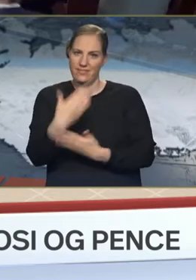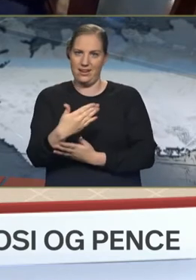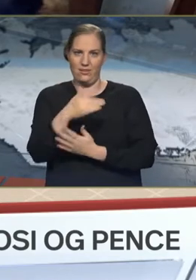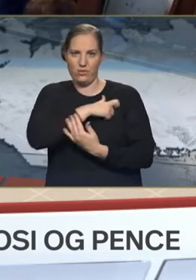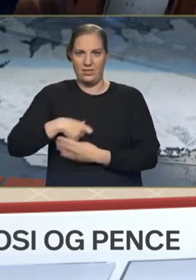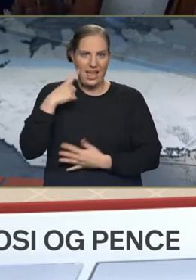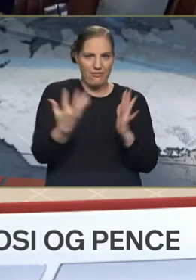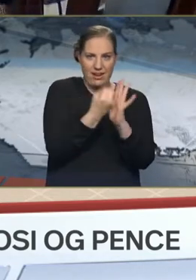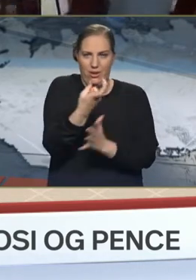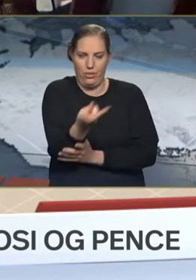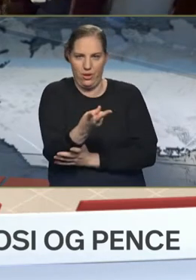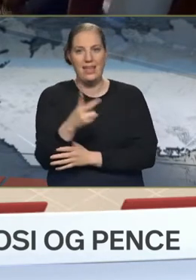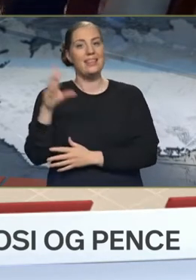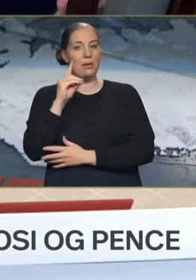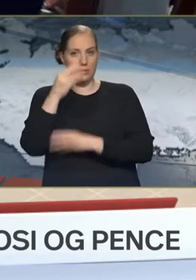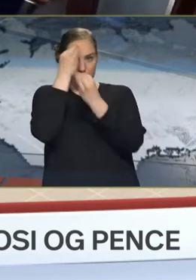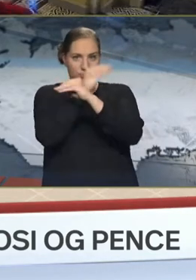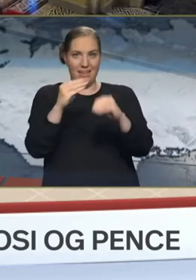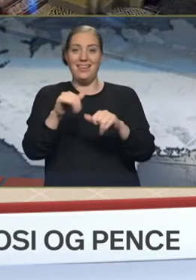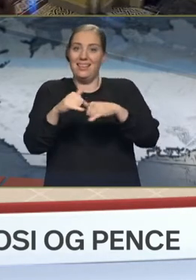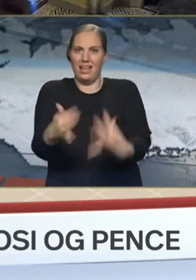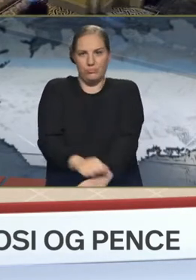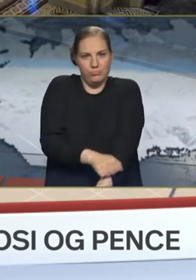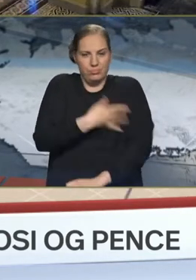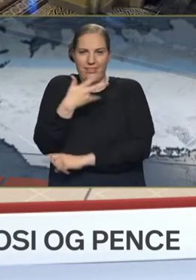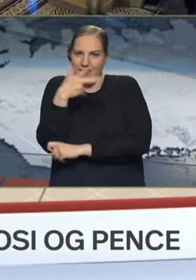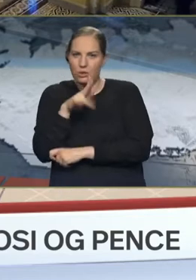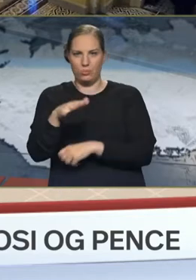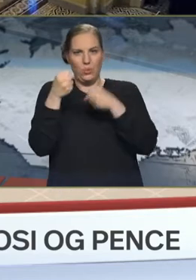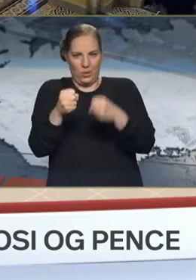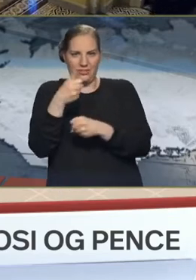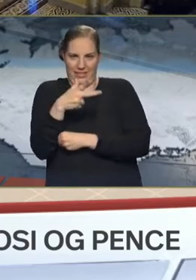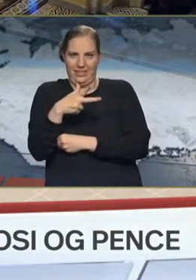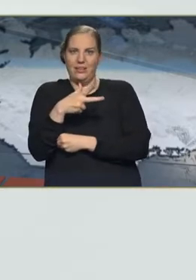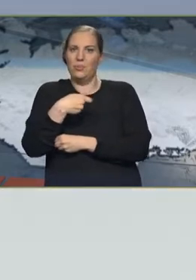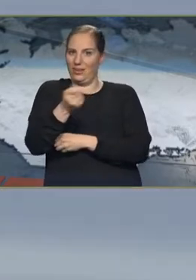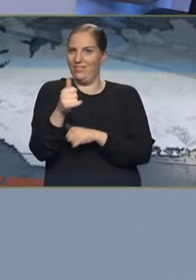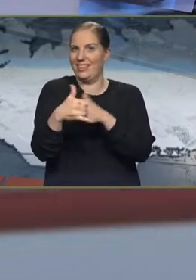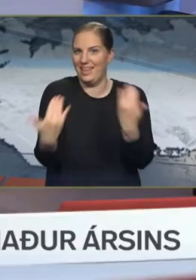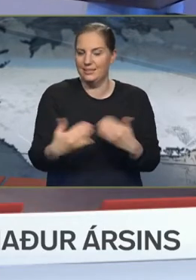til þeirra. Þetta segja demokrata sem hafa byrt óhugnuleg minnskið úr öryggismyndavélum í fyrsta sinn.